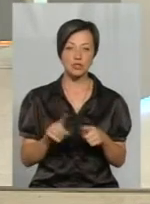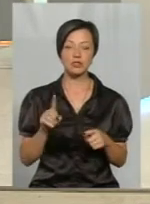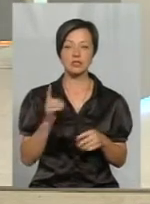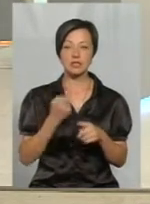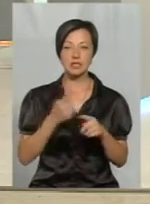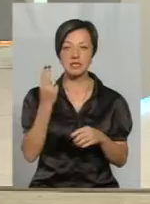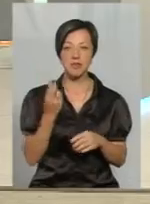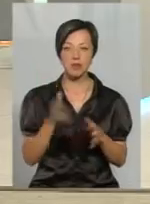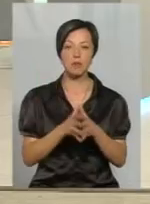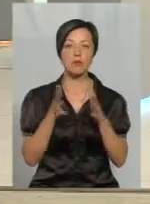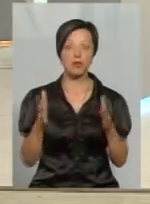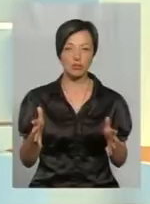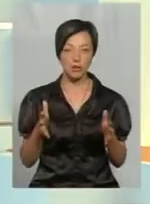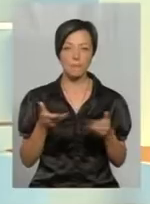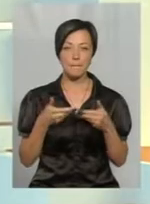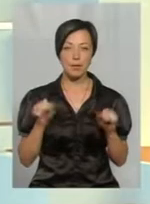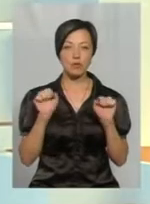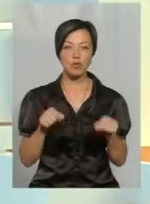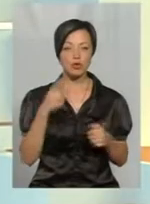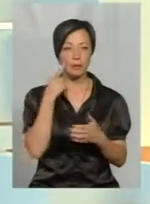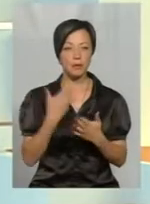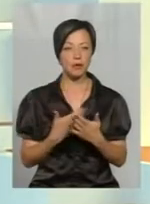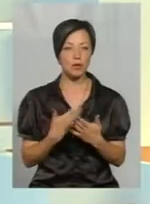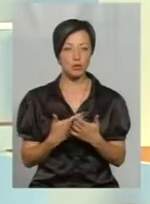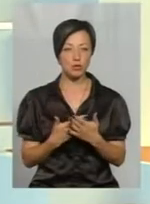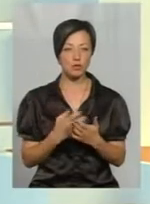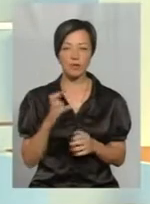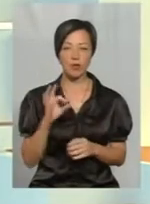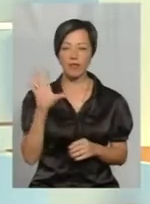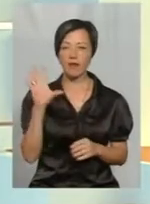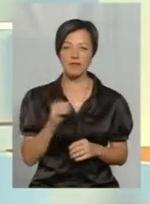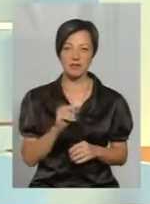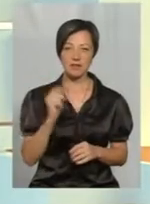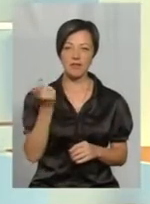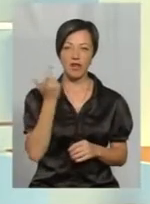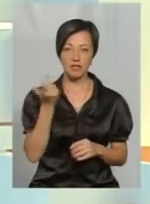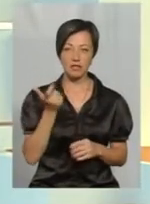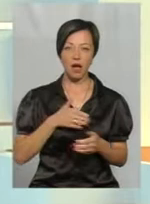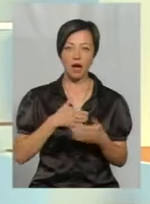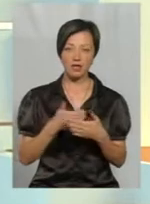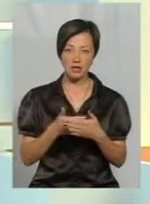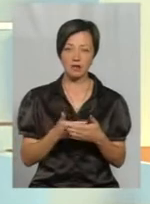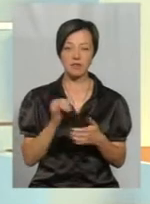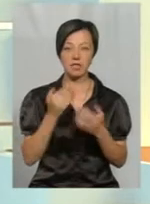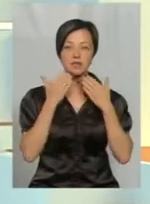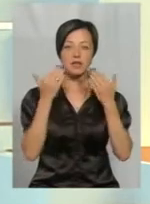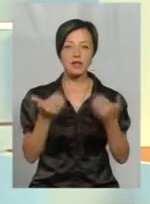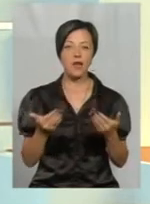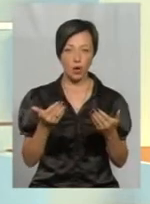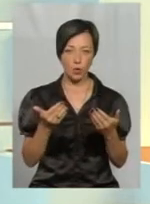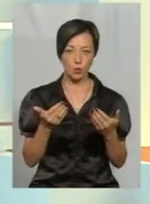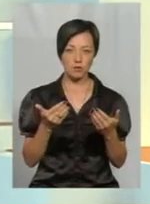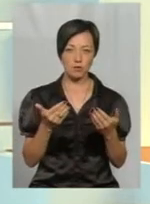цифра набагато більша. Ми можемо тільки підозрювати, тому що не всі бджолері активні і звертаються